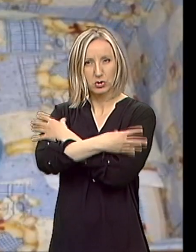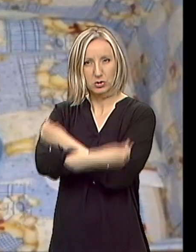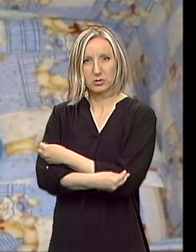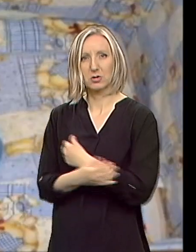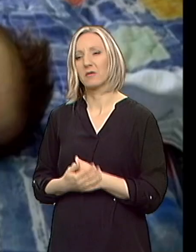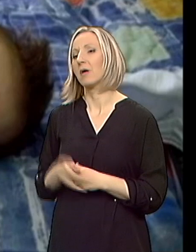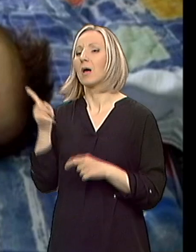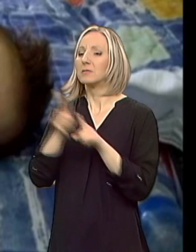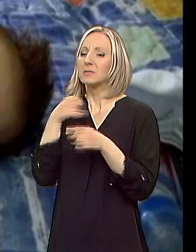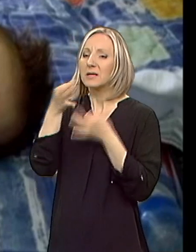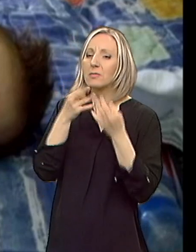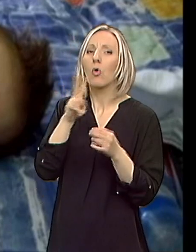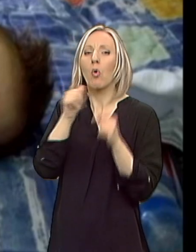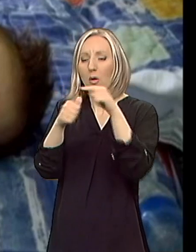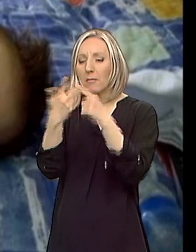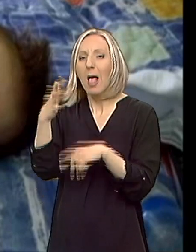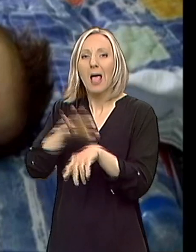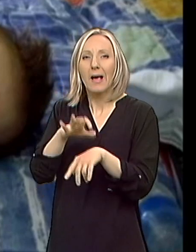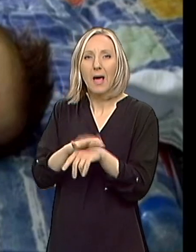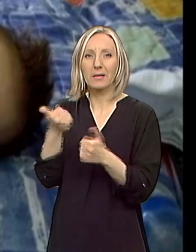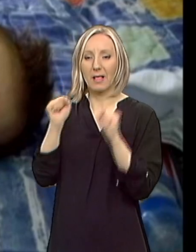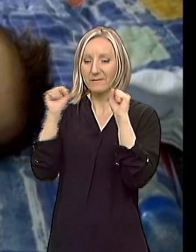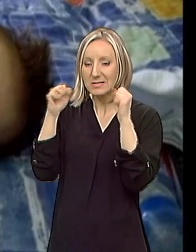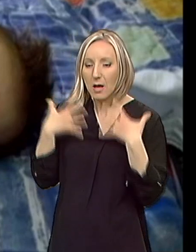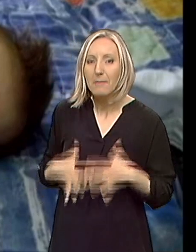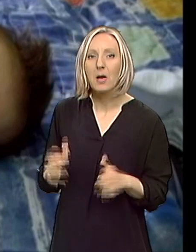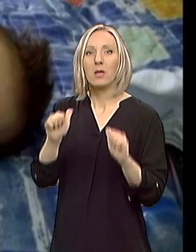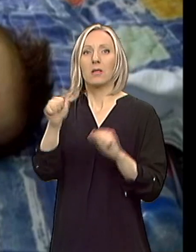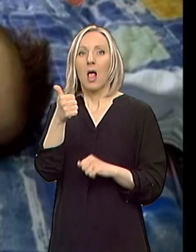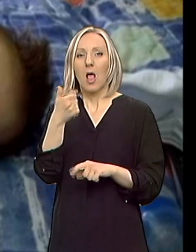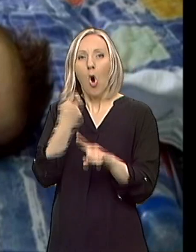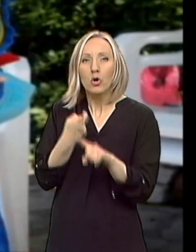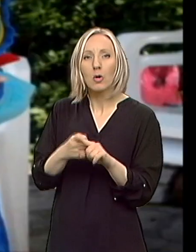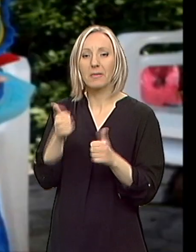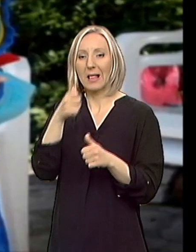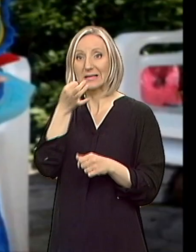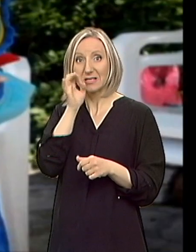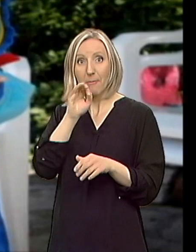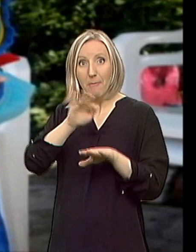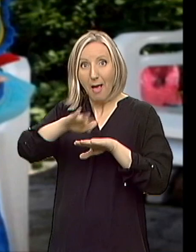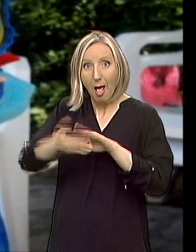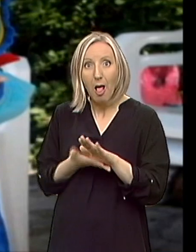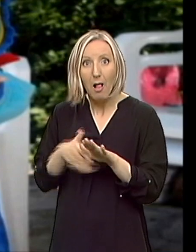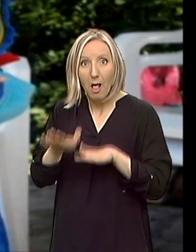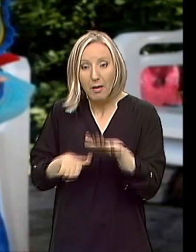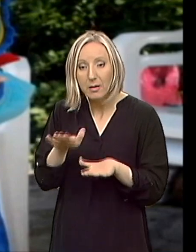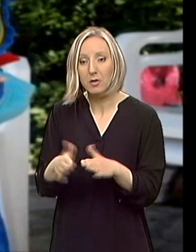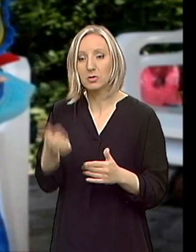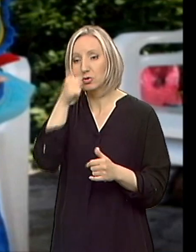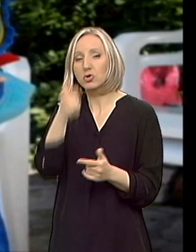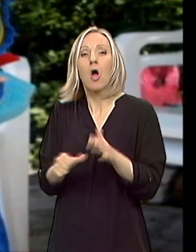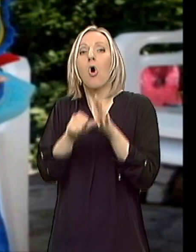prate. Da je to fizijoterapeut, tortope, da li treba cipelice da nosi. Šta još pored, pošto njime je osobni lek,